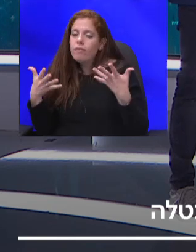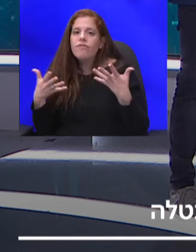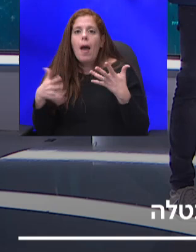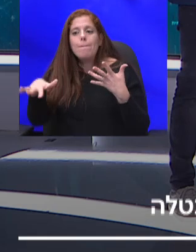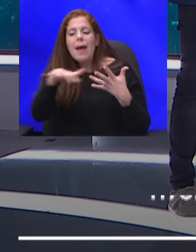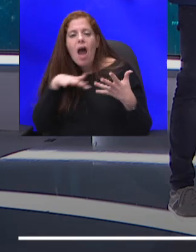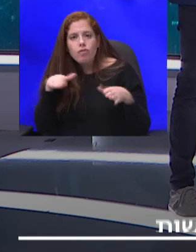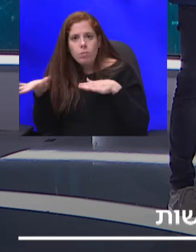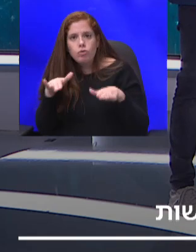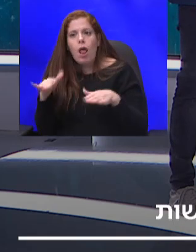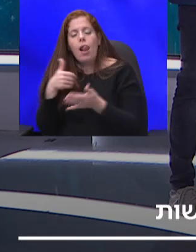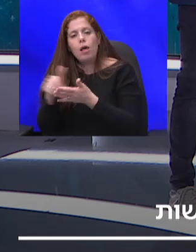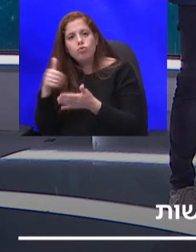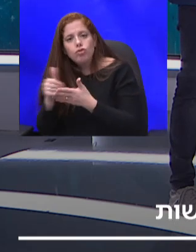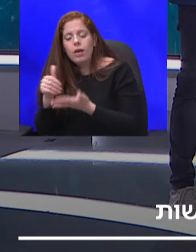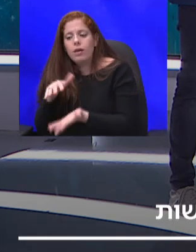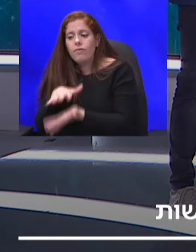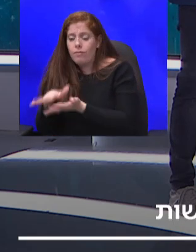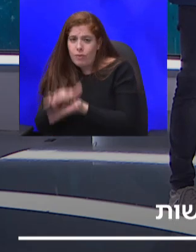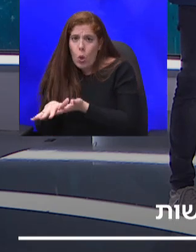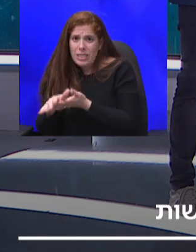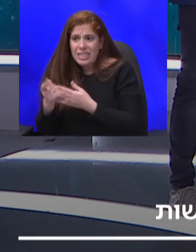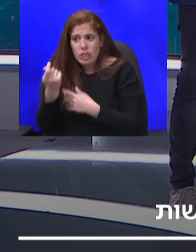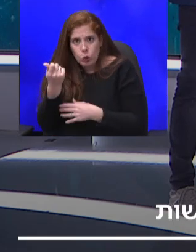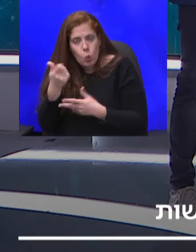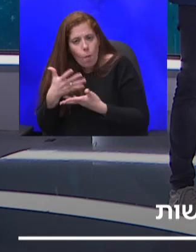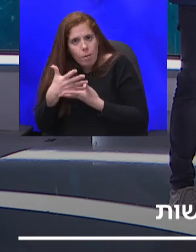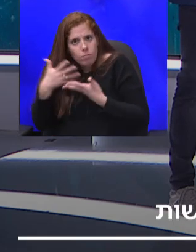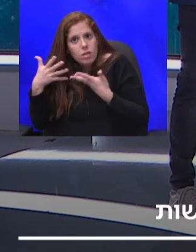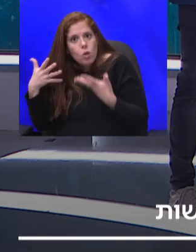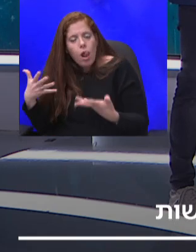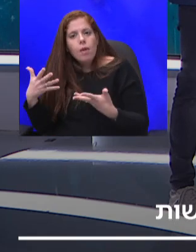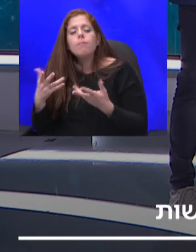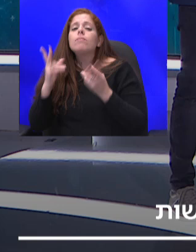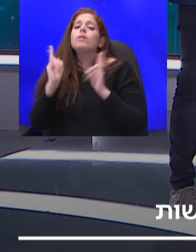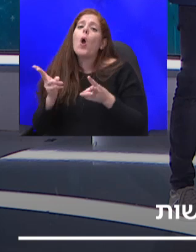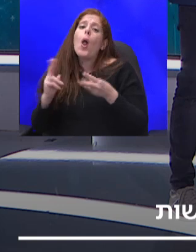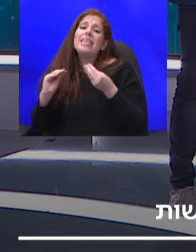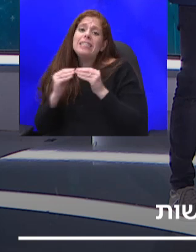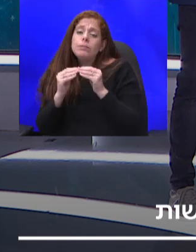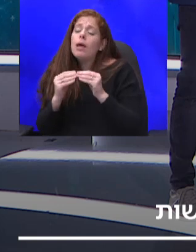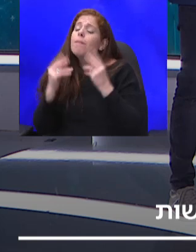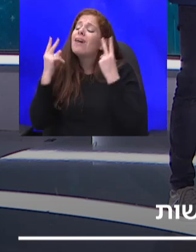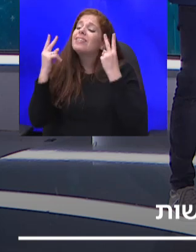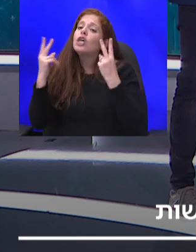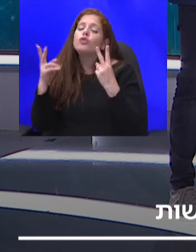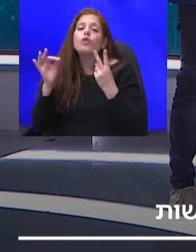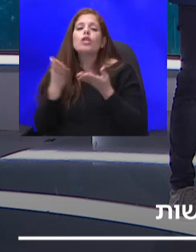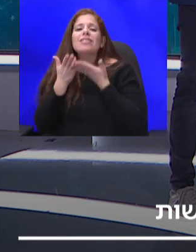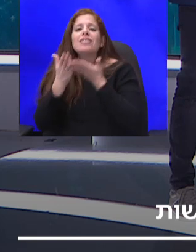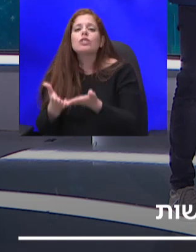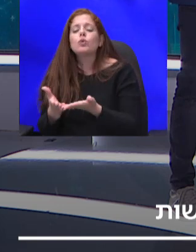ולהוציא סכומים מאוד גדולים, עלול באיזשהו שלב להצטמצם, אז החשיבות של סיוע יותר ממוקד, יותר